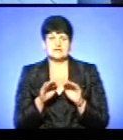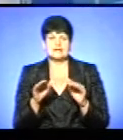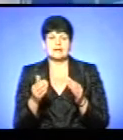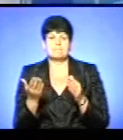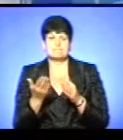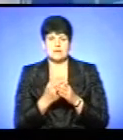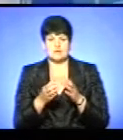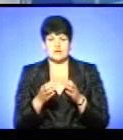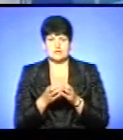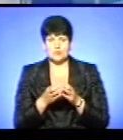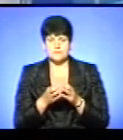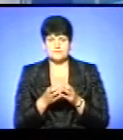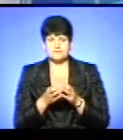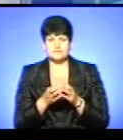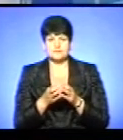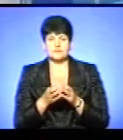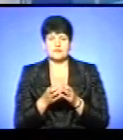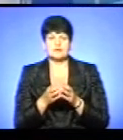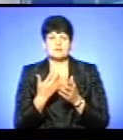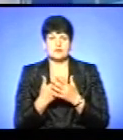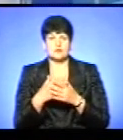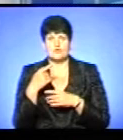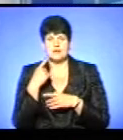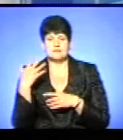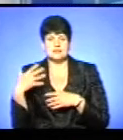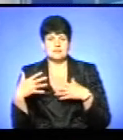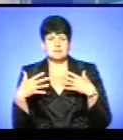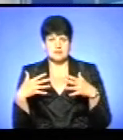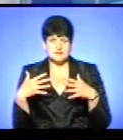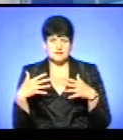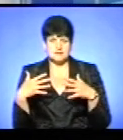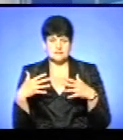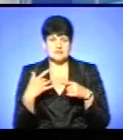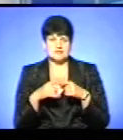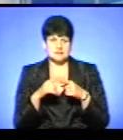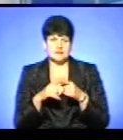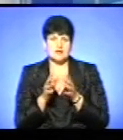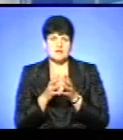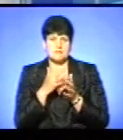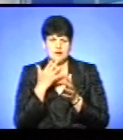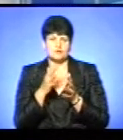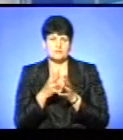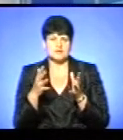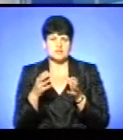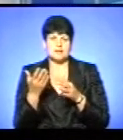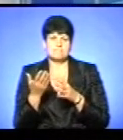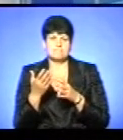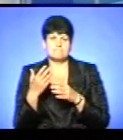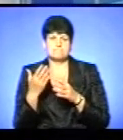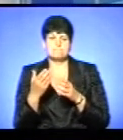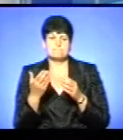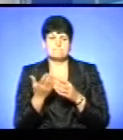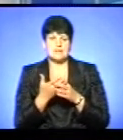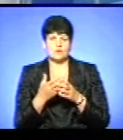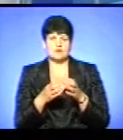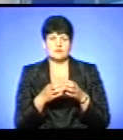категорій. Потрібно назначало 50 на 50. Я думаю, це набагато більше йде дітей пільгових категорій. Якщо, наприклад, в